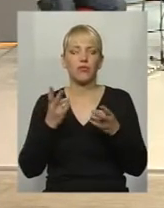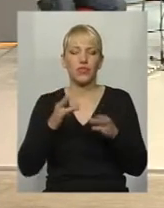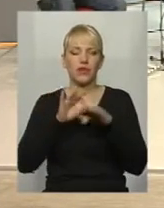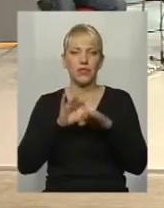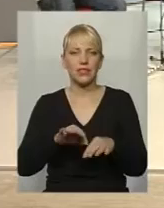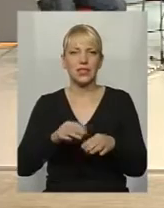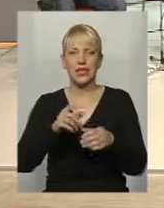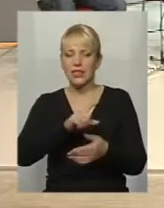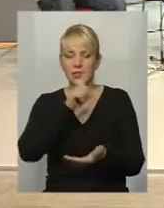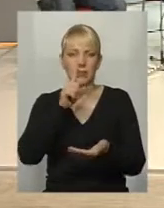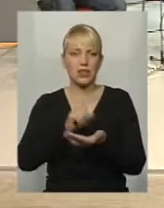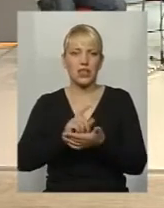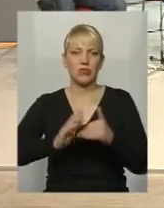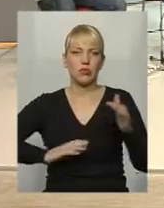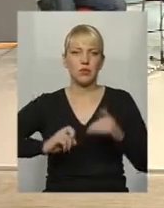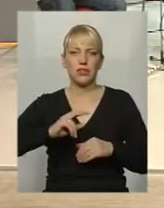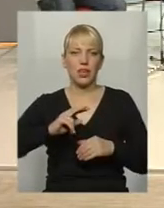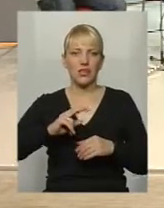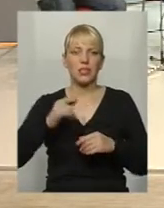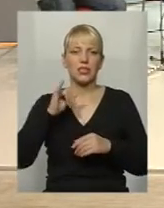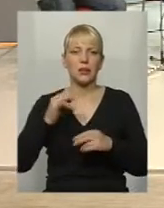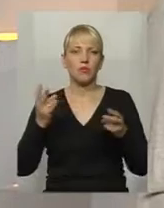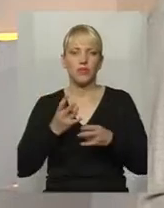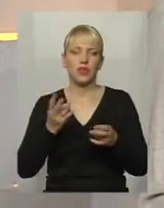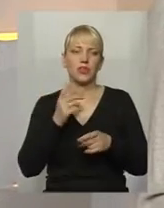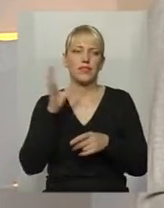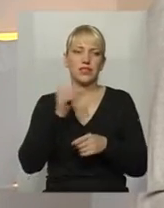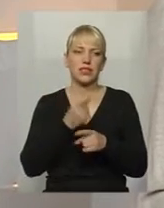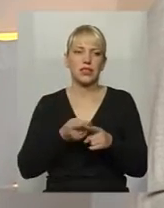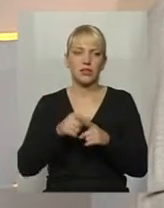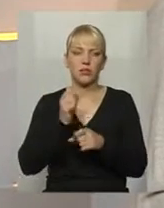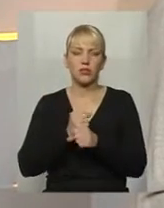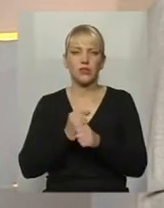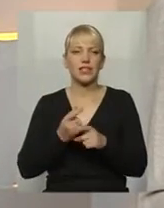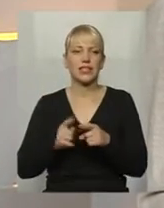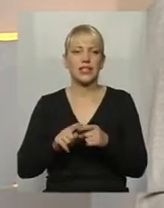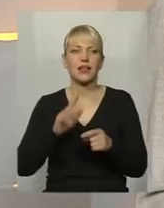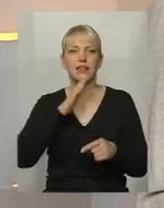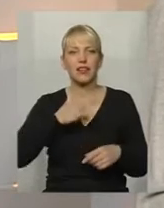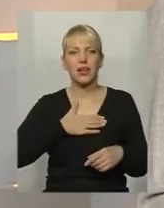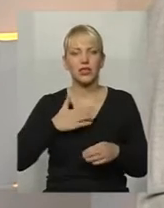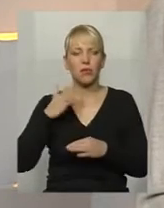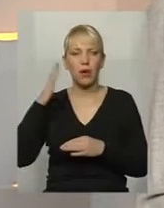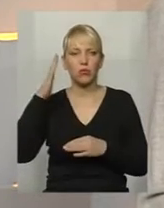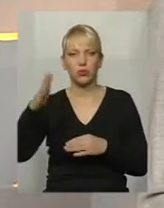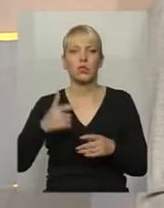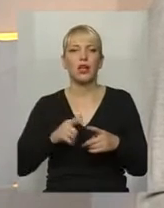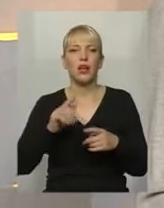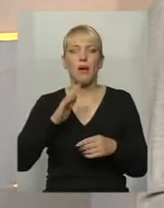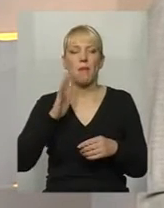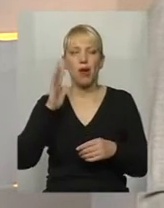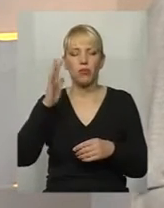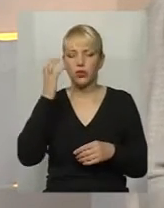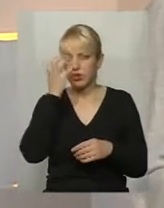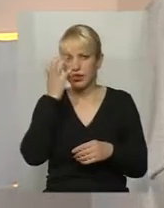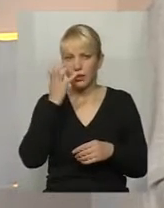спеціалісти обов'язкові. Воно повинно працювати. Це наше майбутнє. Майбутнє сліпого нікому не потрібно.